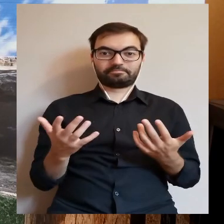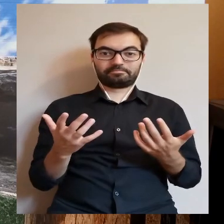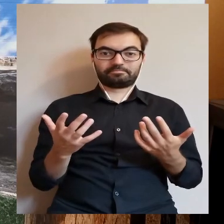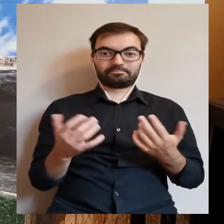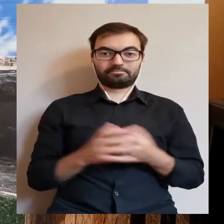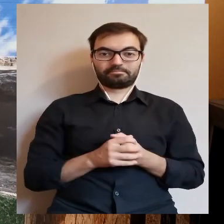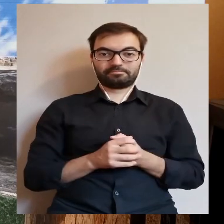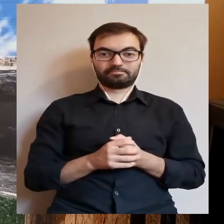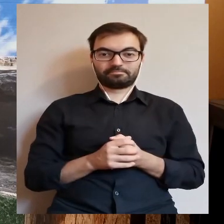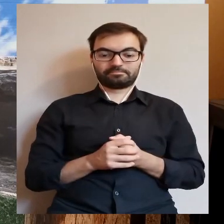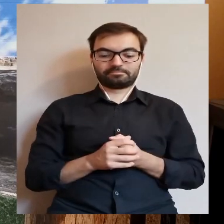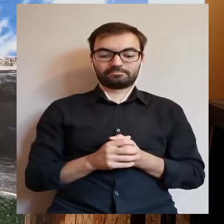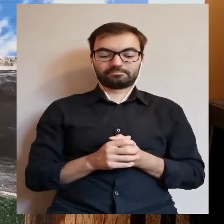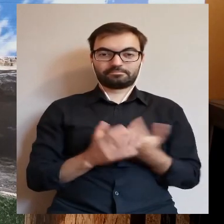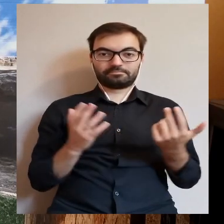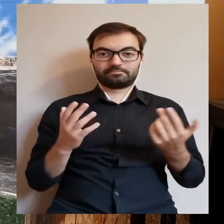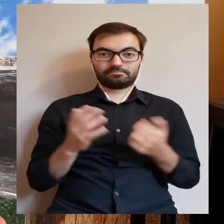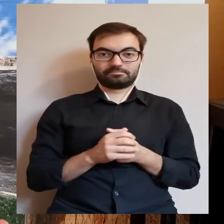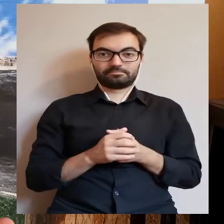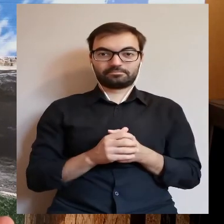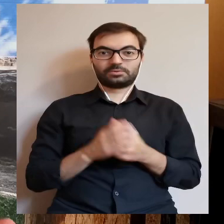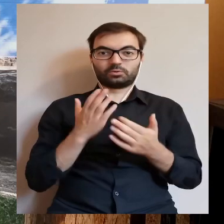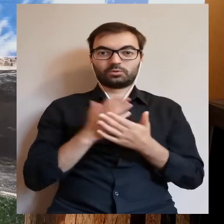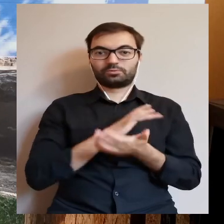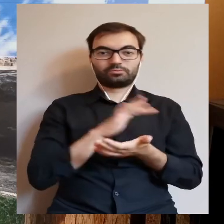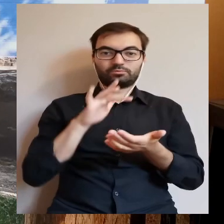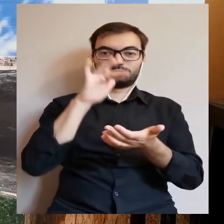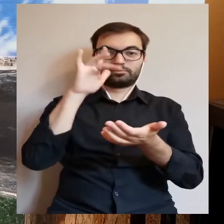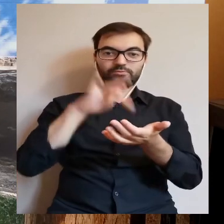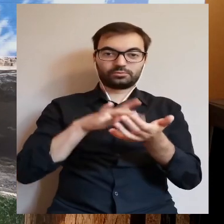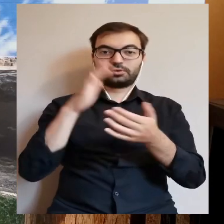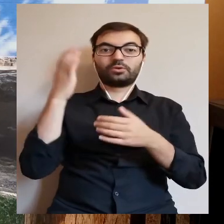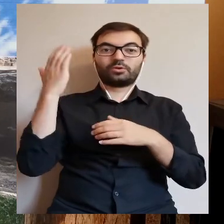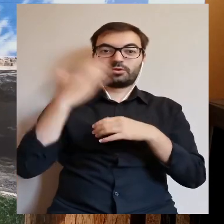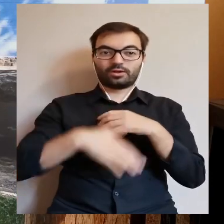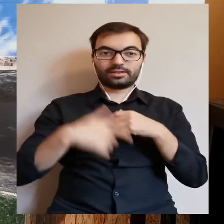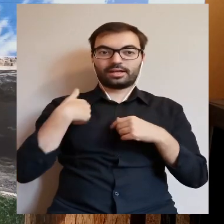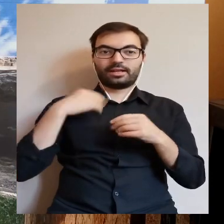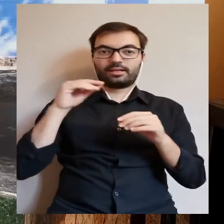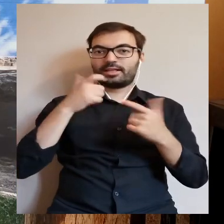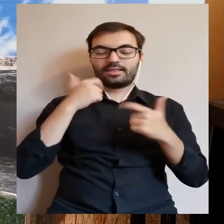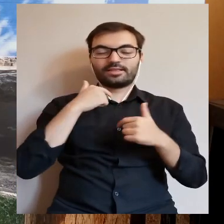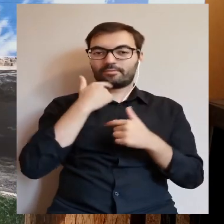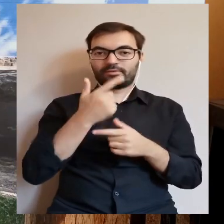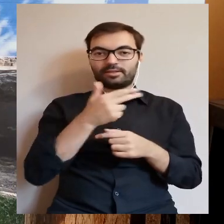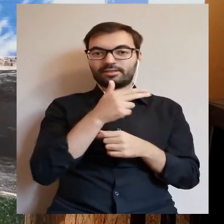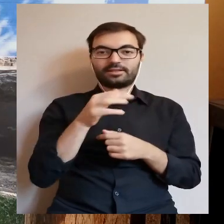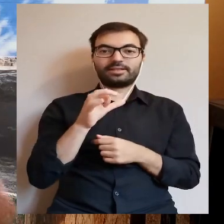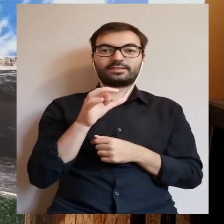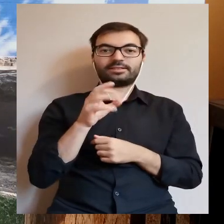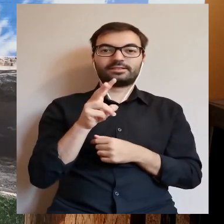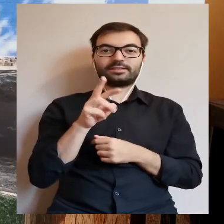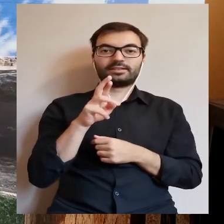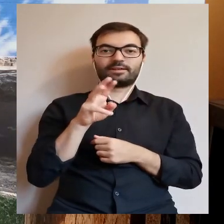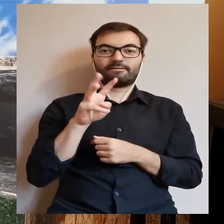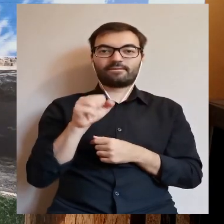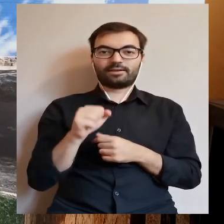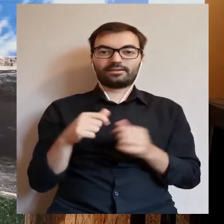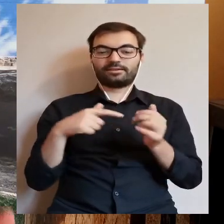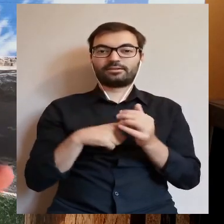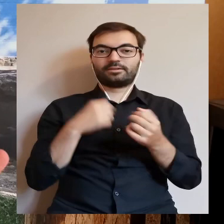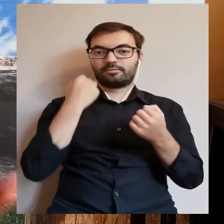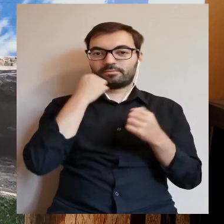No i tak, my tu dojeżdżamy do samego końca. A tymczasem ja Państwu nic nie powiedziałam o skrwie.